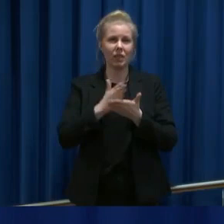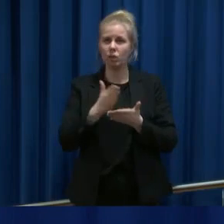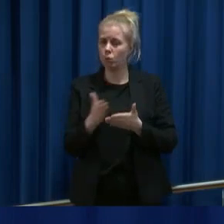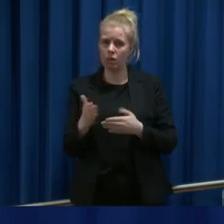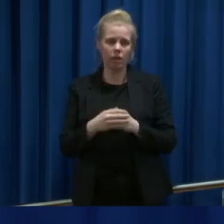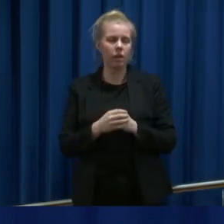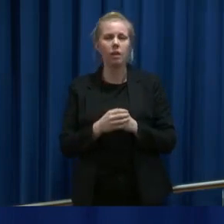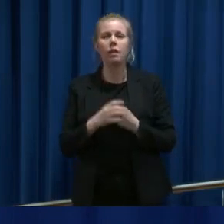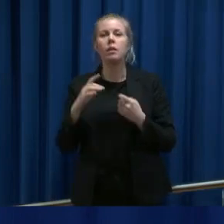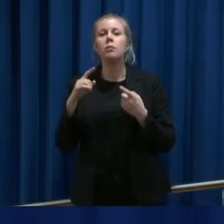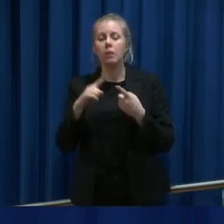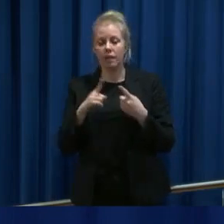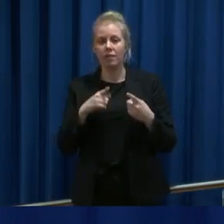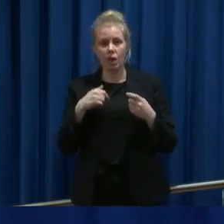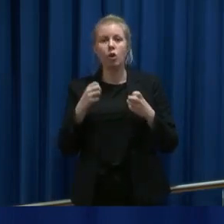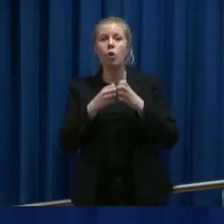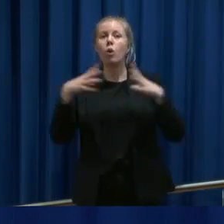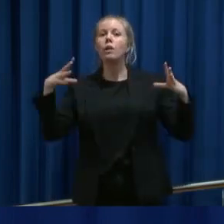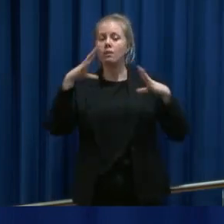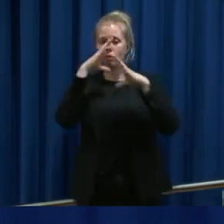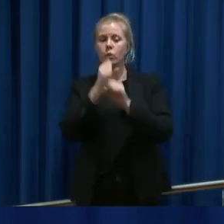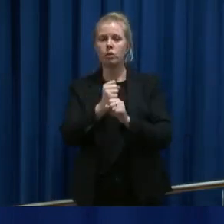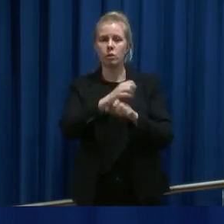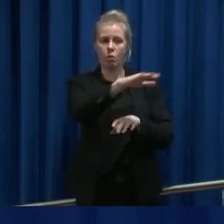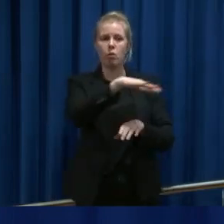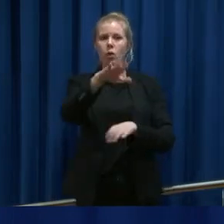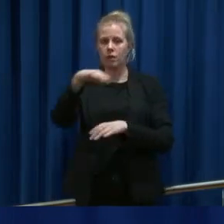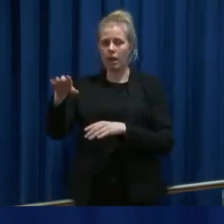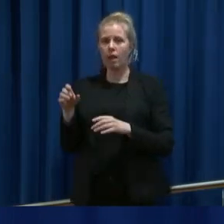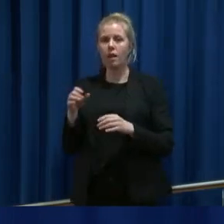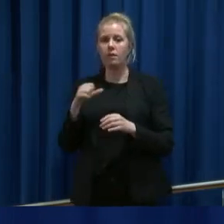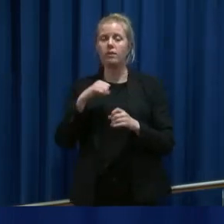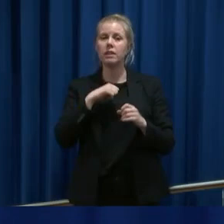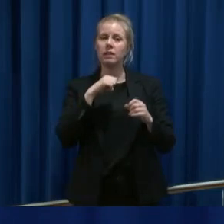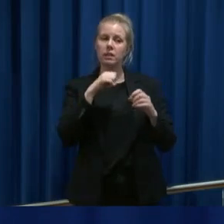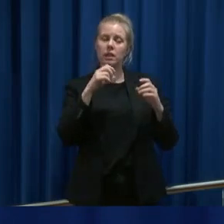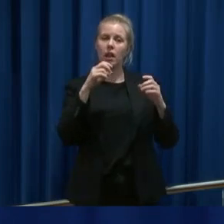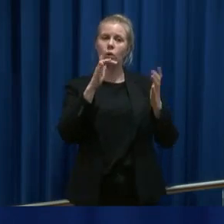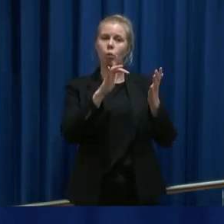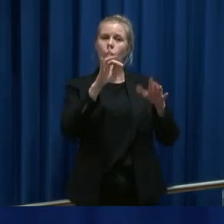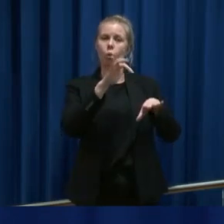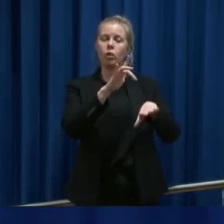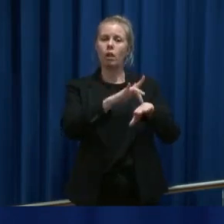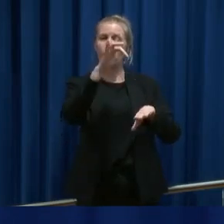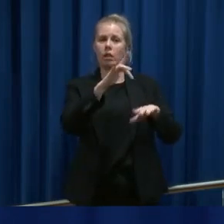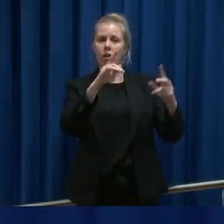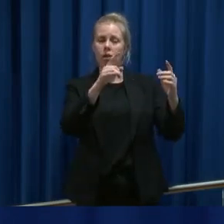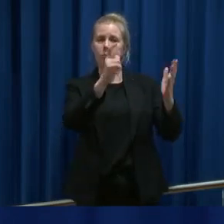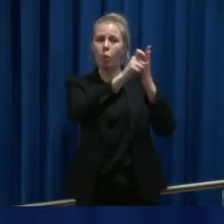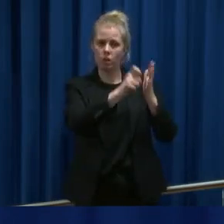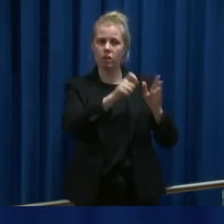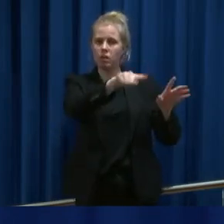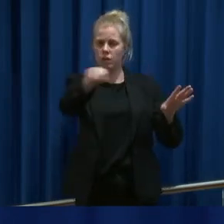henstilt til økt fokus på områder hvor det er kontaktpunkt hvor mange tar for de som driver med renhold.